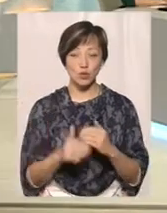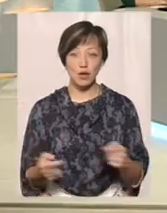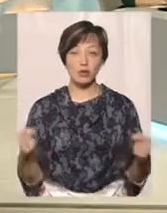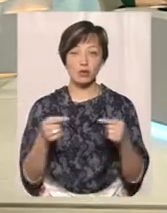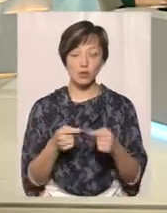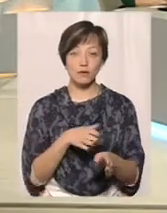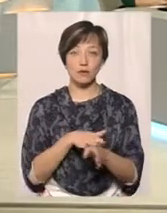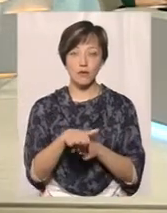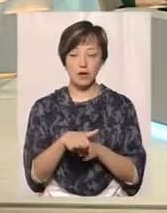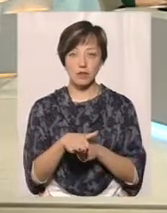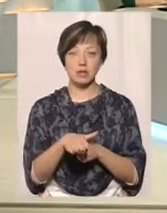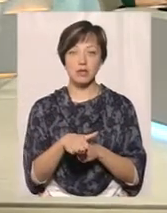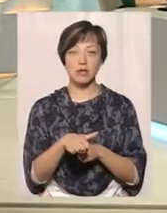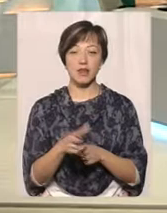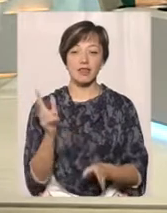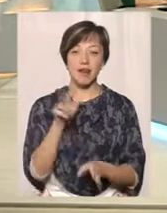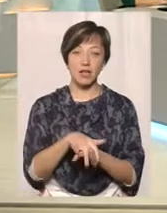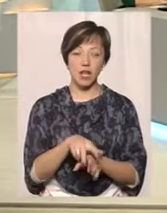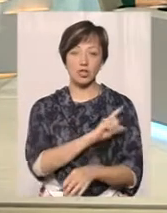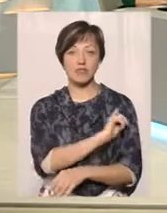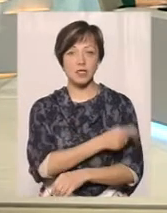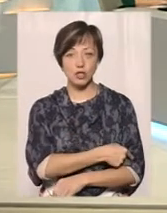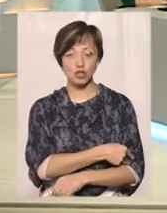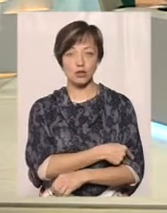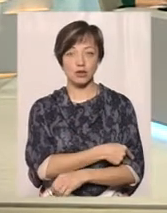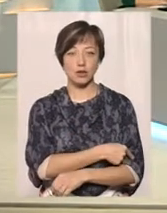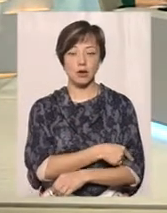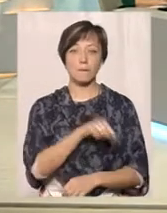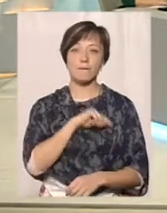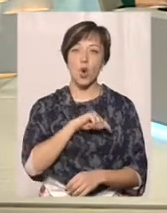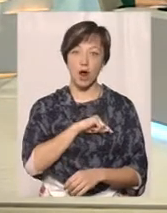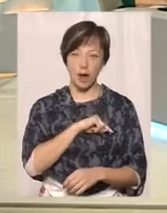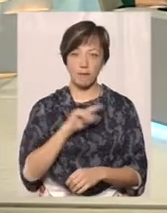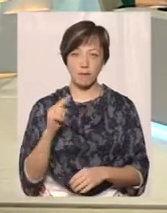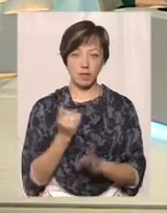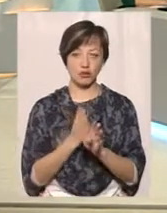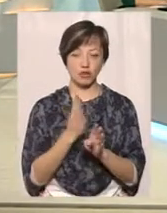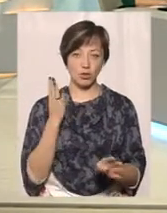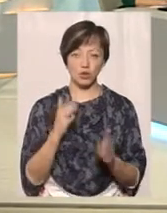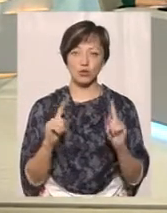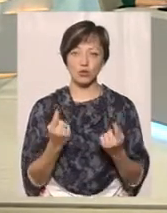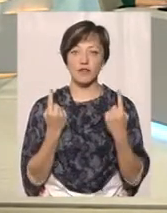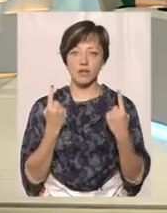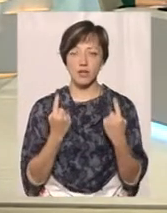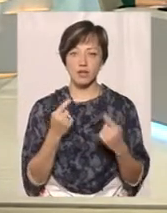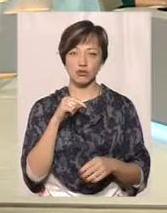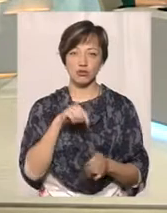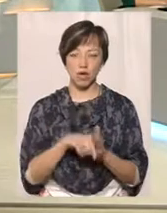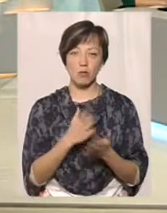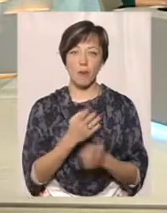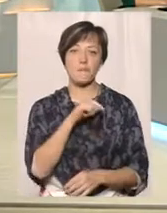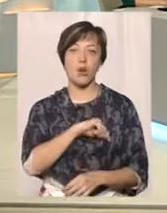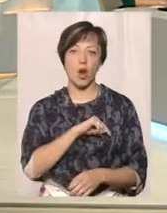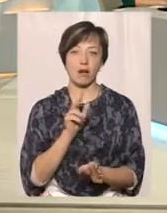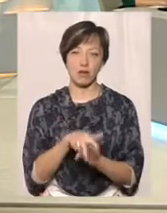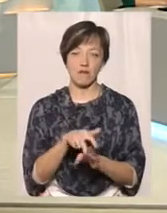саме навантаження фізичне, моральне. В першу чергу, дуже велике моральне навантаження.